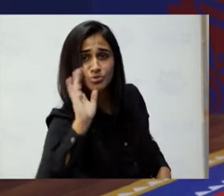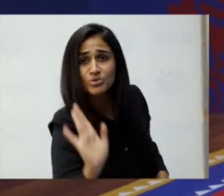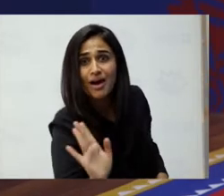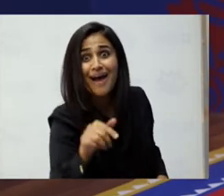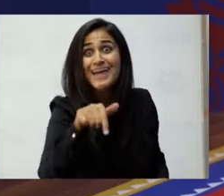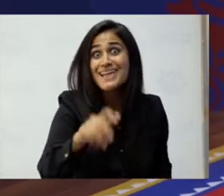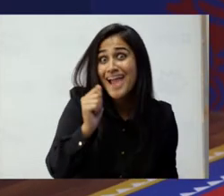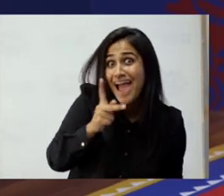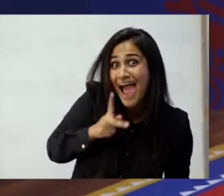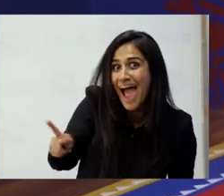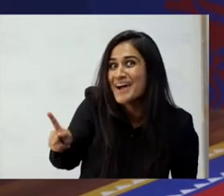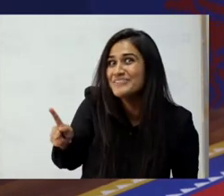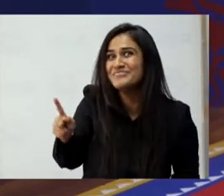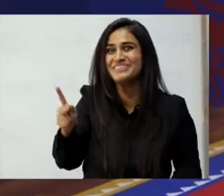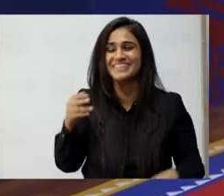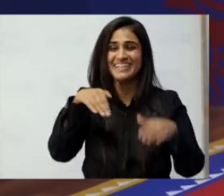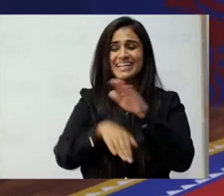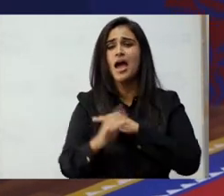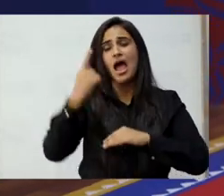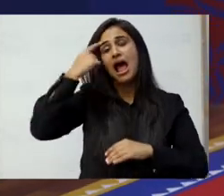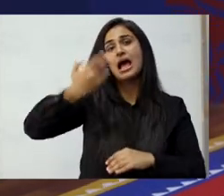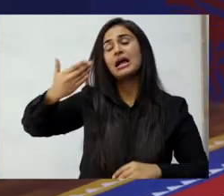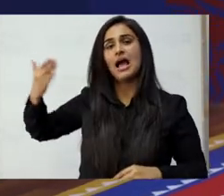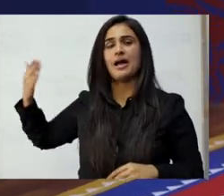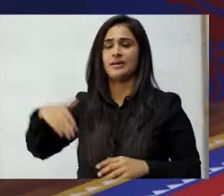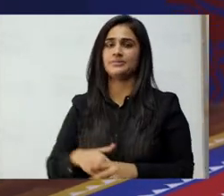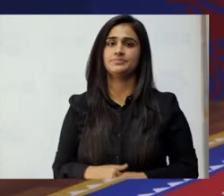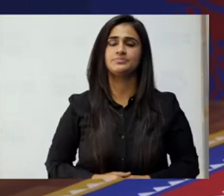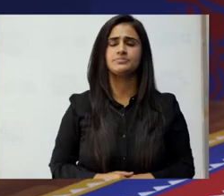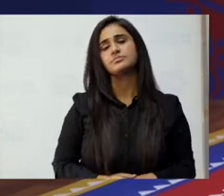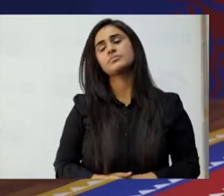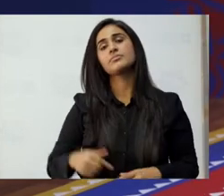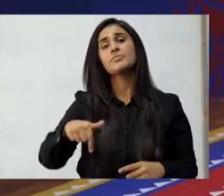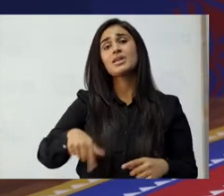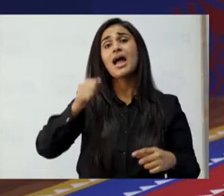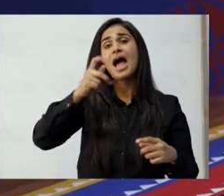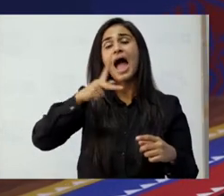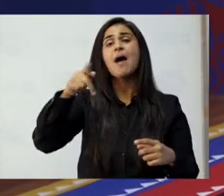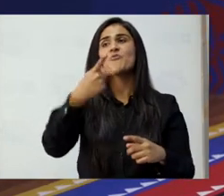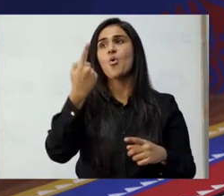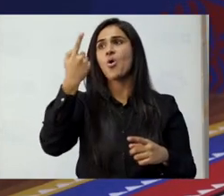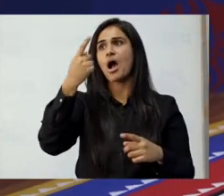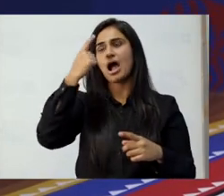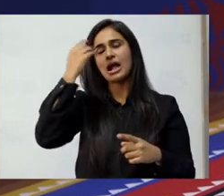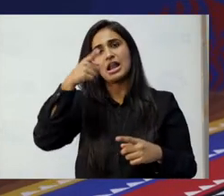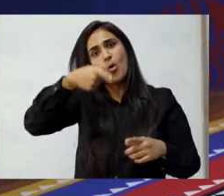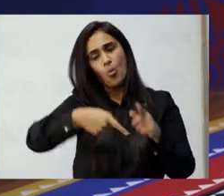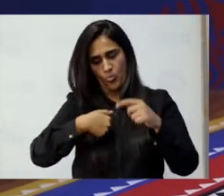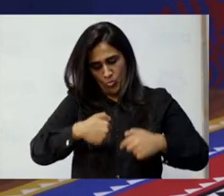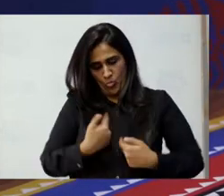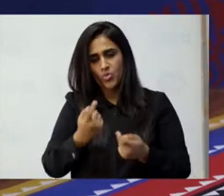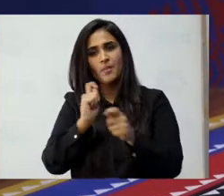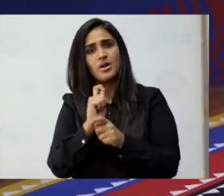اس ایپ میں بہت مزدار کہانیاں ہیں کہانیاں وہ جو آپ بنا سکتے ہیں